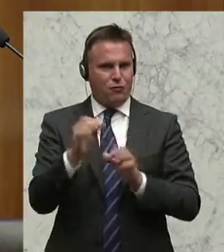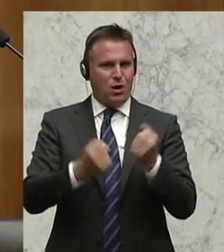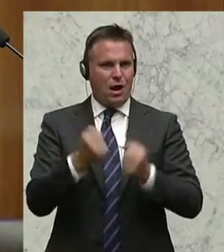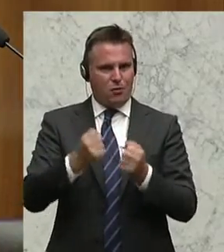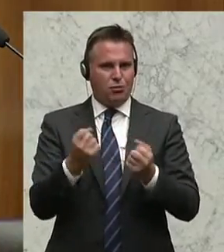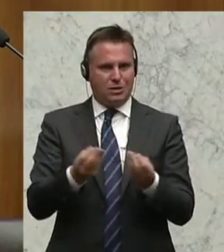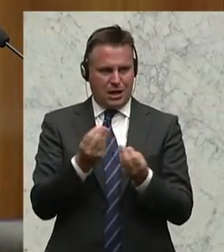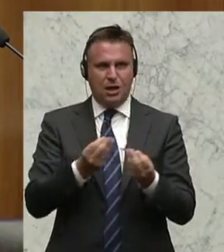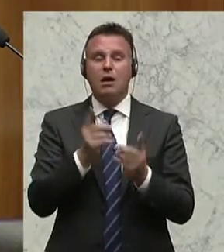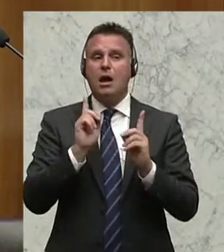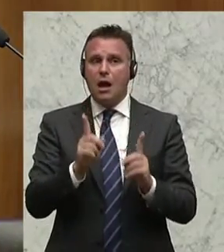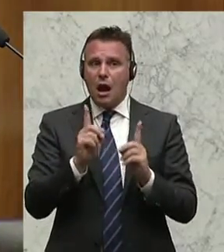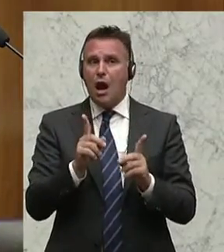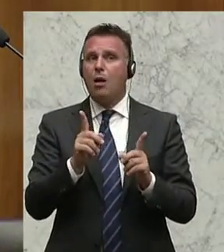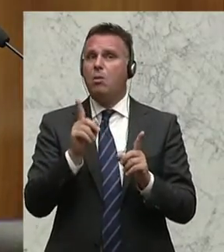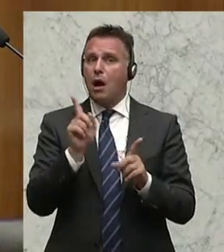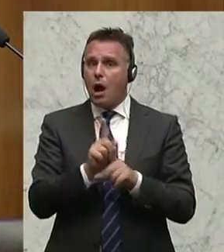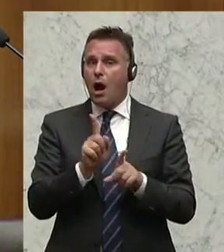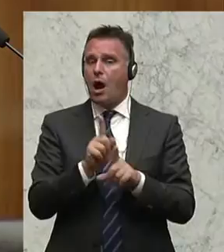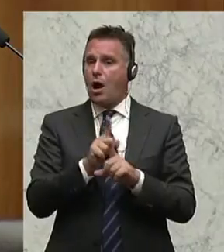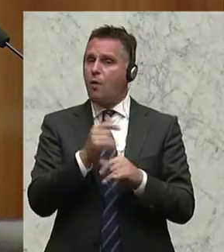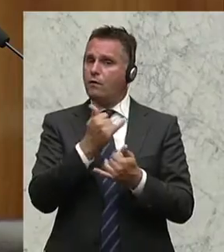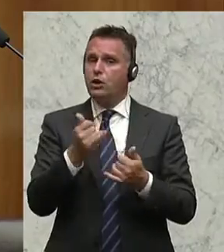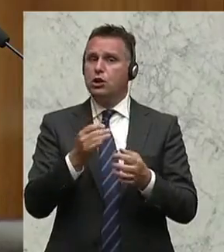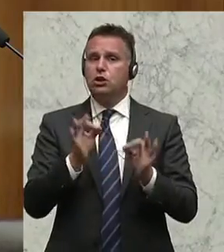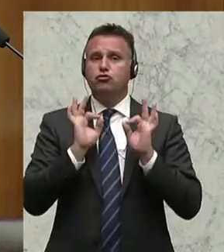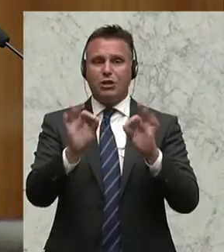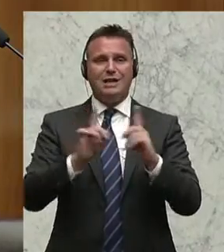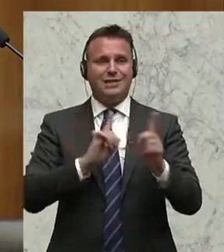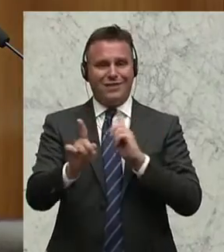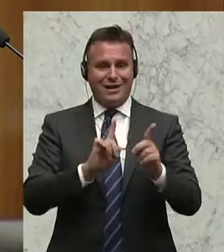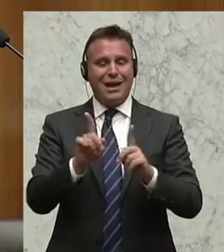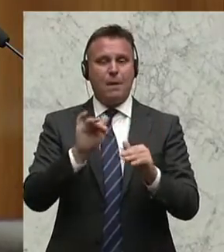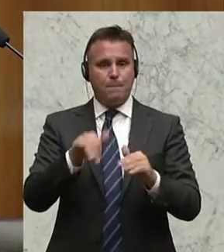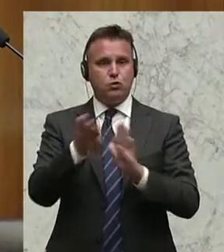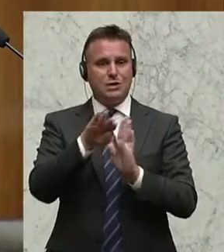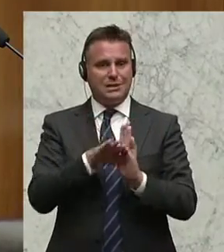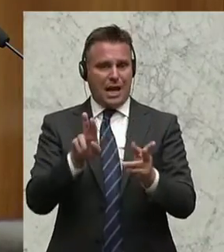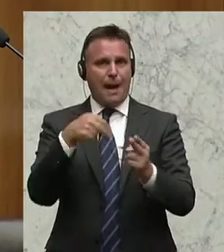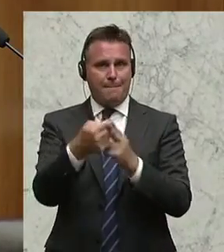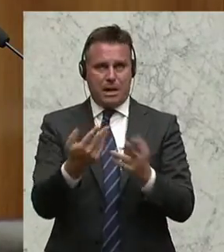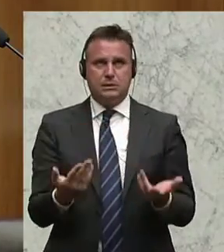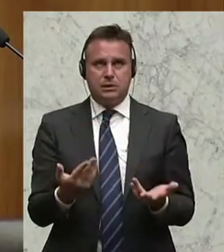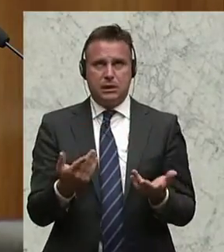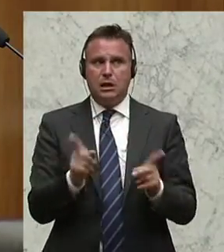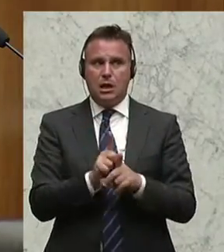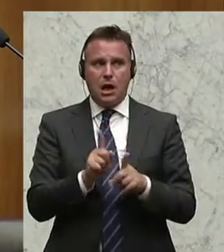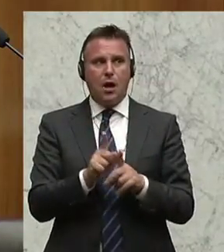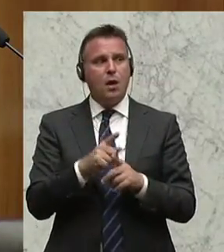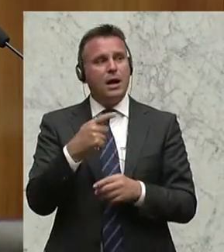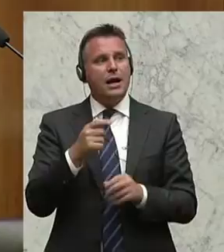natürliche Anpassung der notwendigen Regelungen im Bereich des Straßenverkehrs. Und ich denke, diese Änderung des